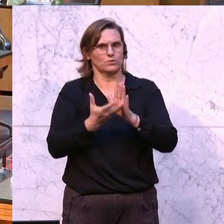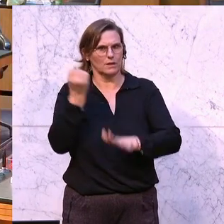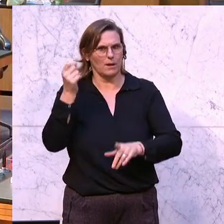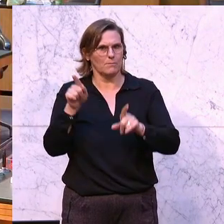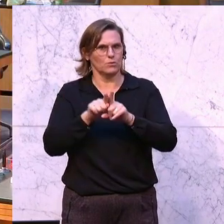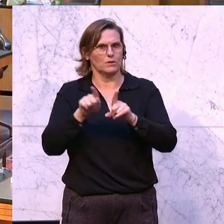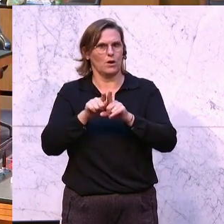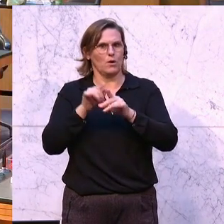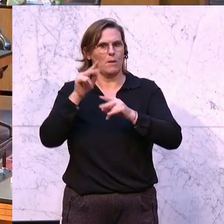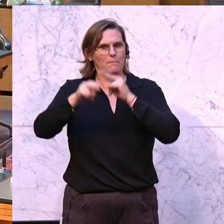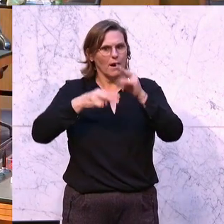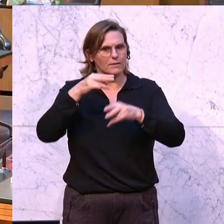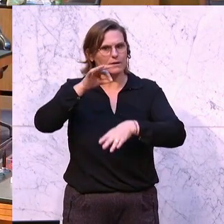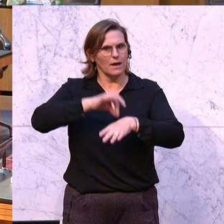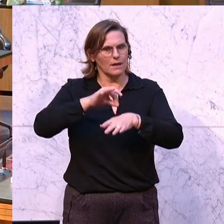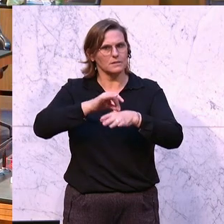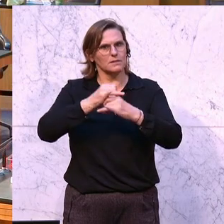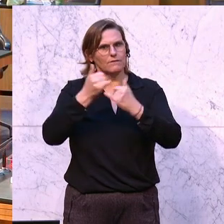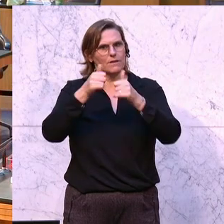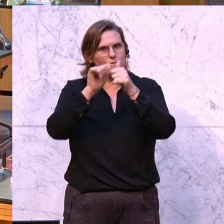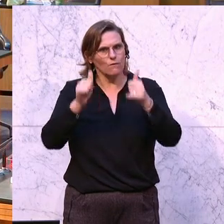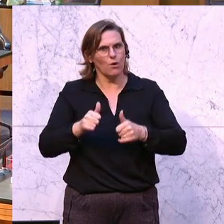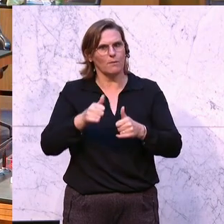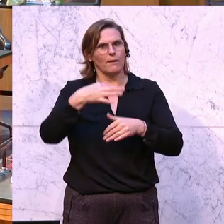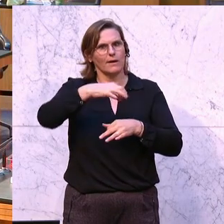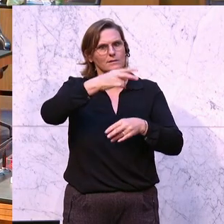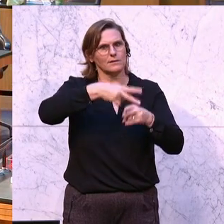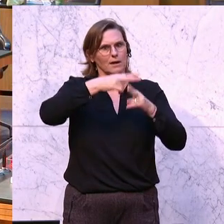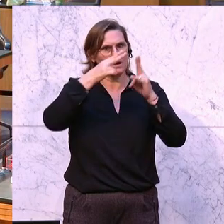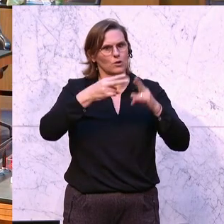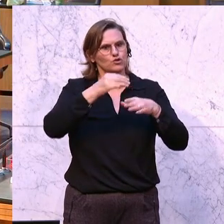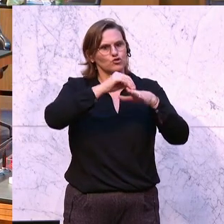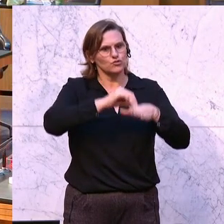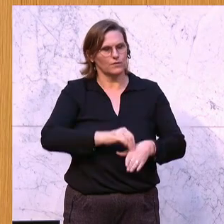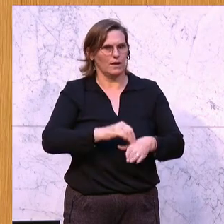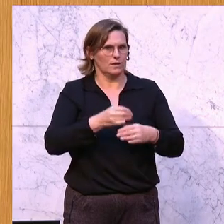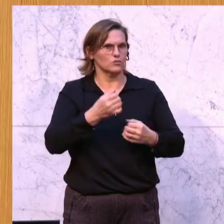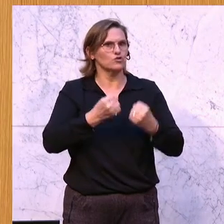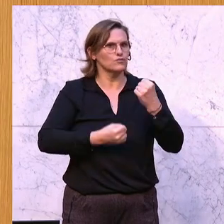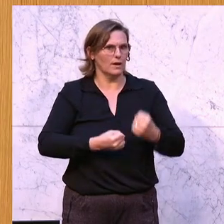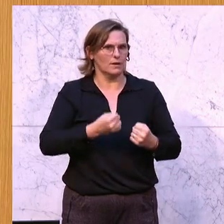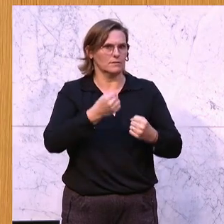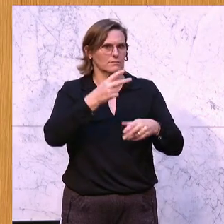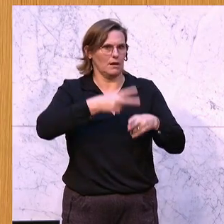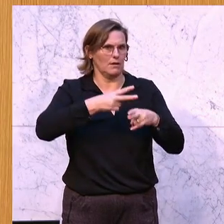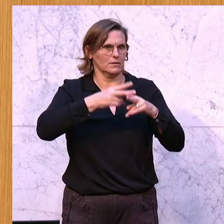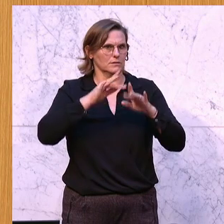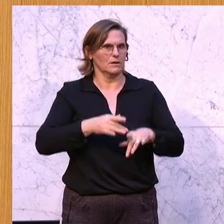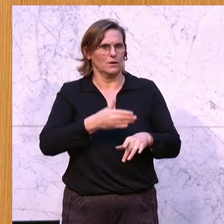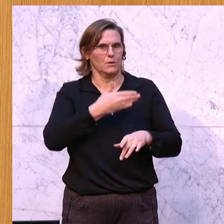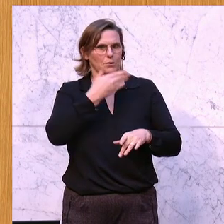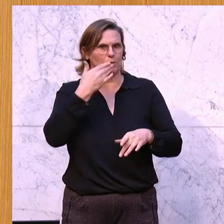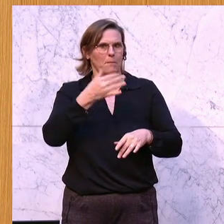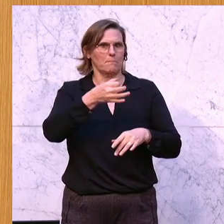für Behandlung der Ärzte auch weiterhin liegeartes Behandlungen in den einzelnen Krankenanstalten an schwerkranken Patienten vorzunehmen, ohne dass gesünder zu können, in einem Superboard über